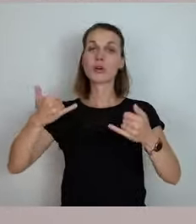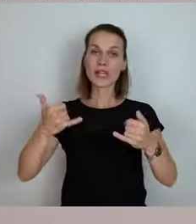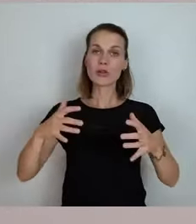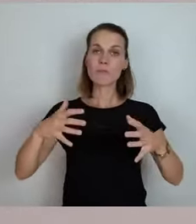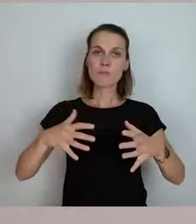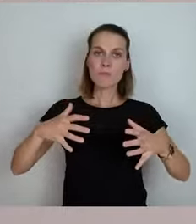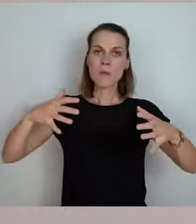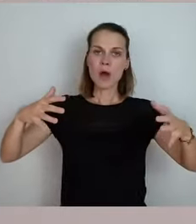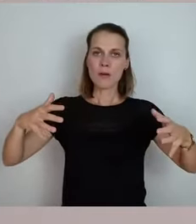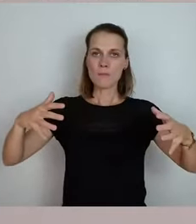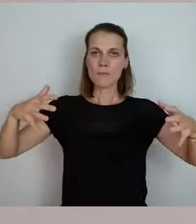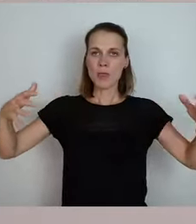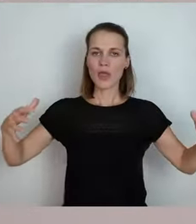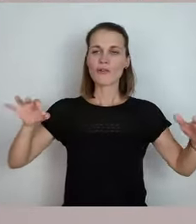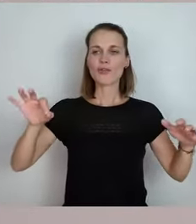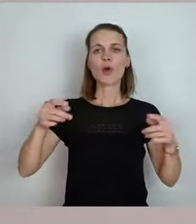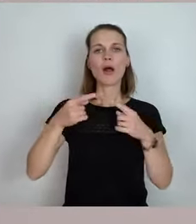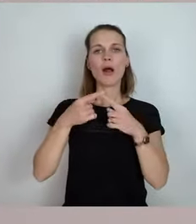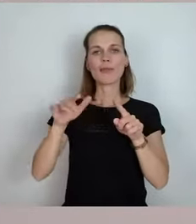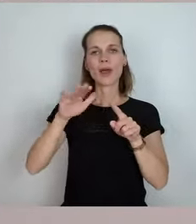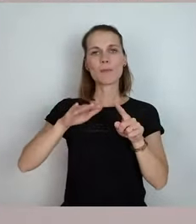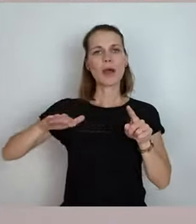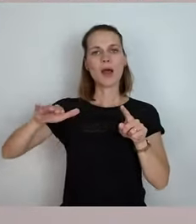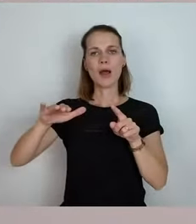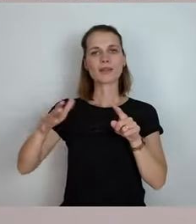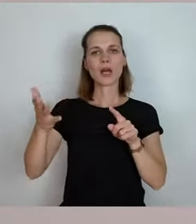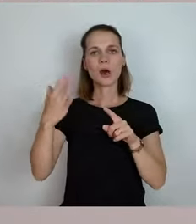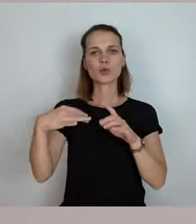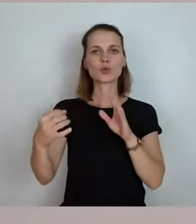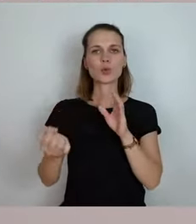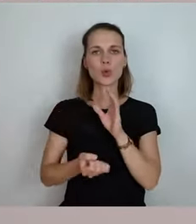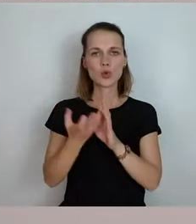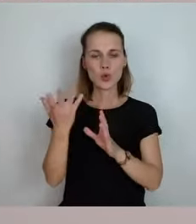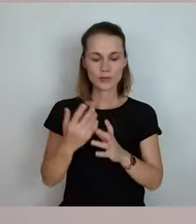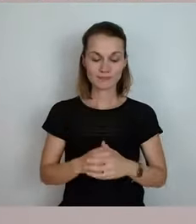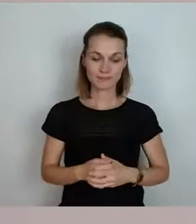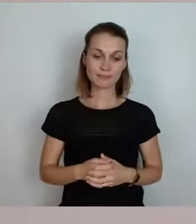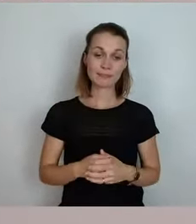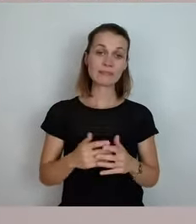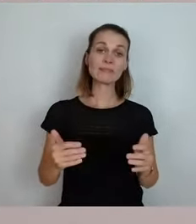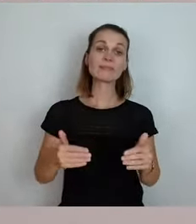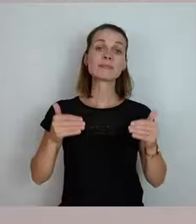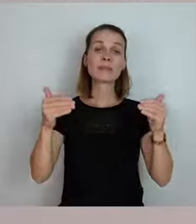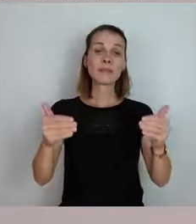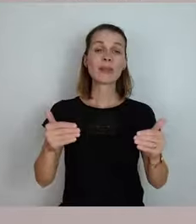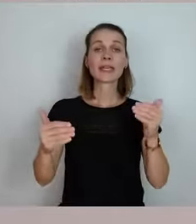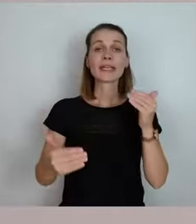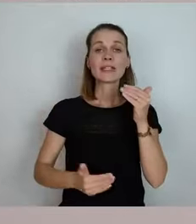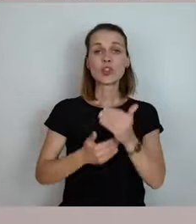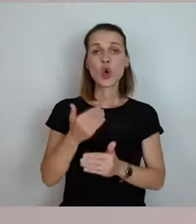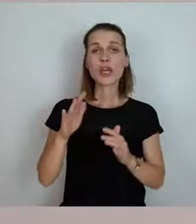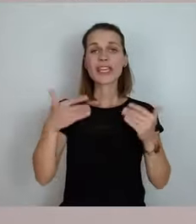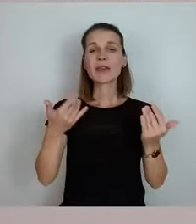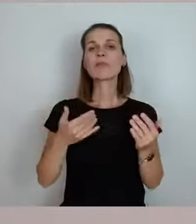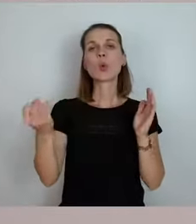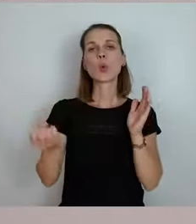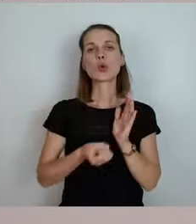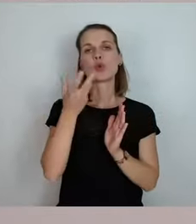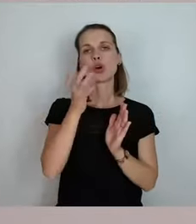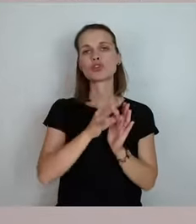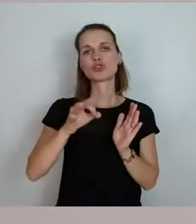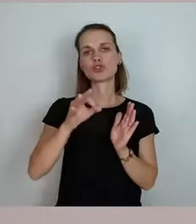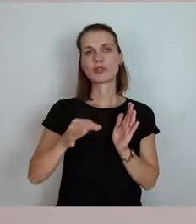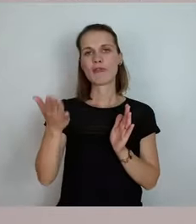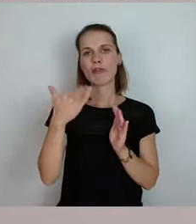auf andere Bereiche der Kultur. Wir haben eine Kulturstiftung des Freistaates und wir haben darüber hinaus eine ganze Reihe